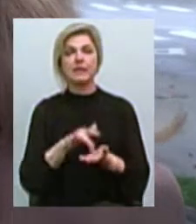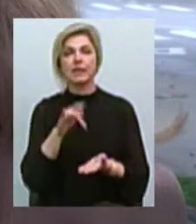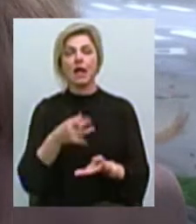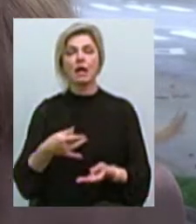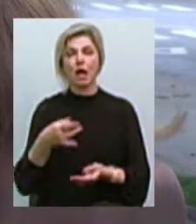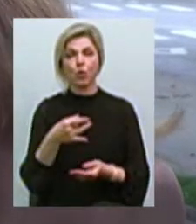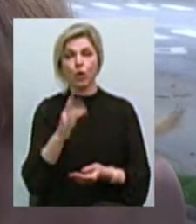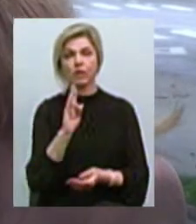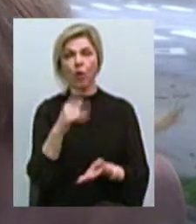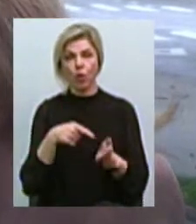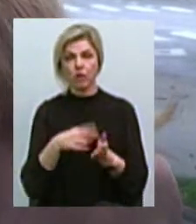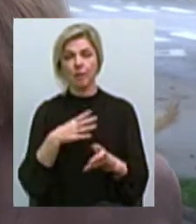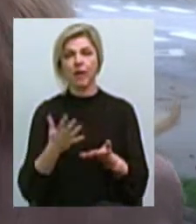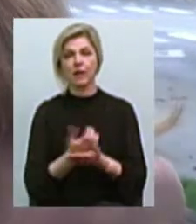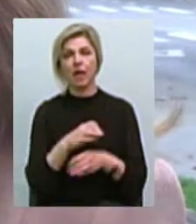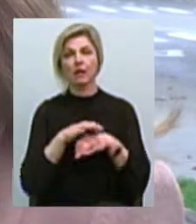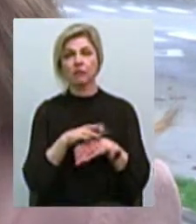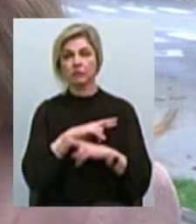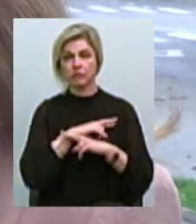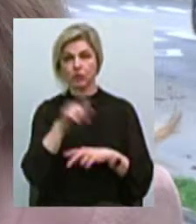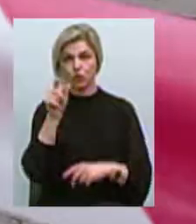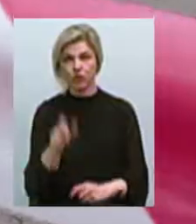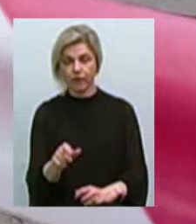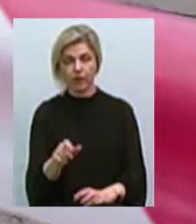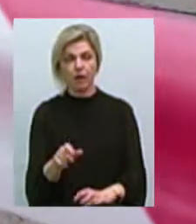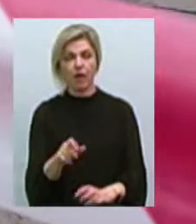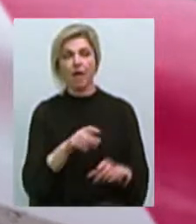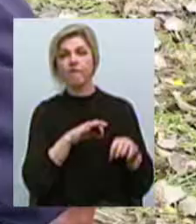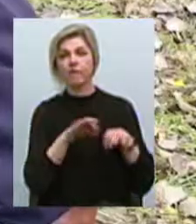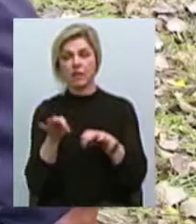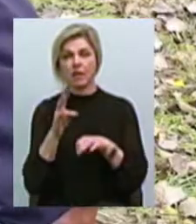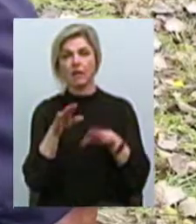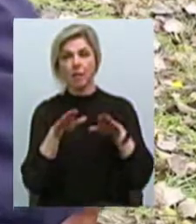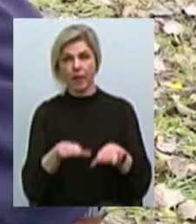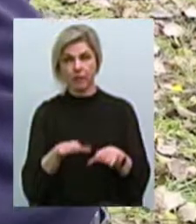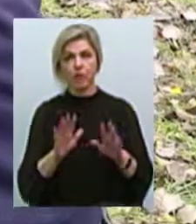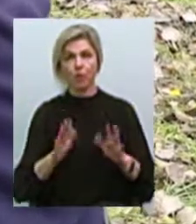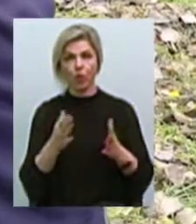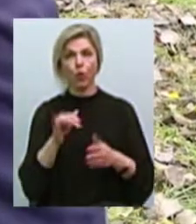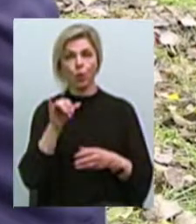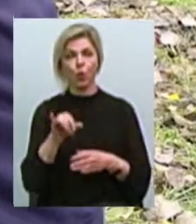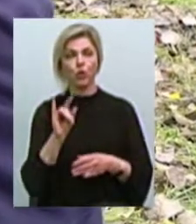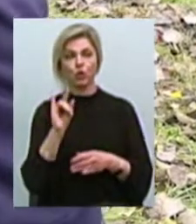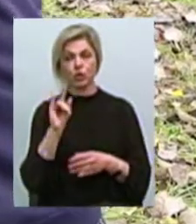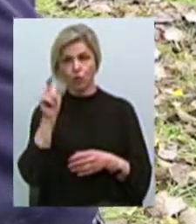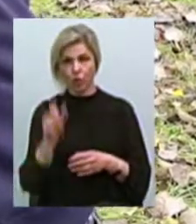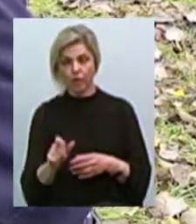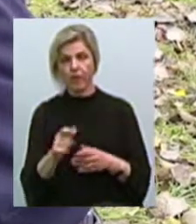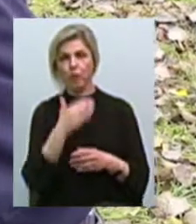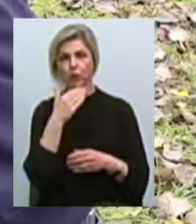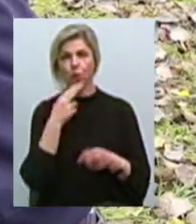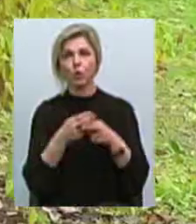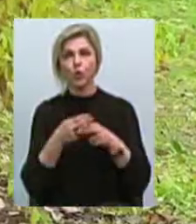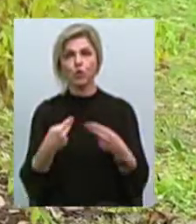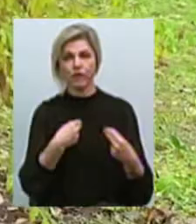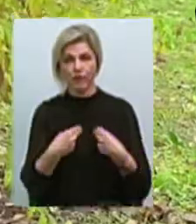Миколаїва було знайдено труп чоловіка. Виїздом на місце кудії експерт встановив, що у чоловіка численні ножові поранення спини та травма